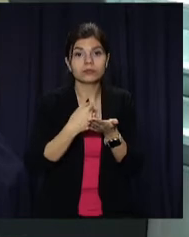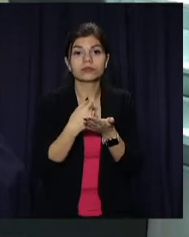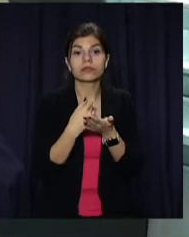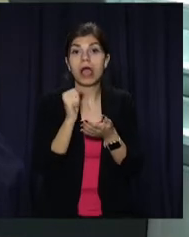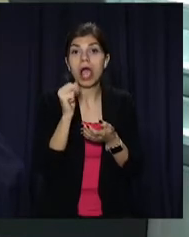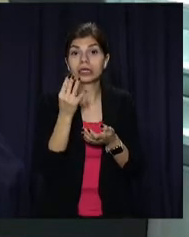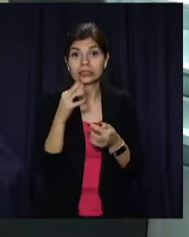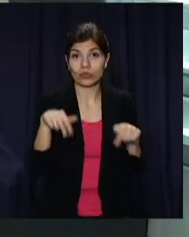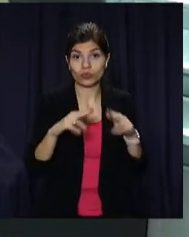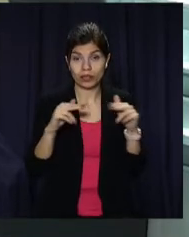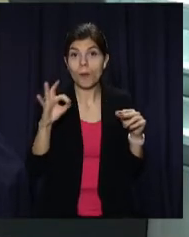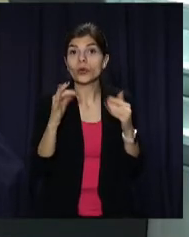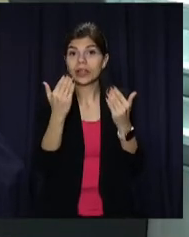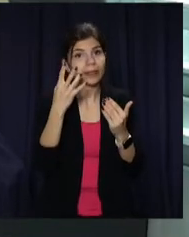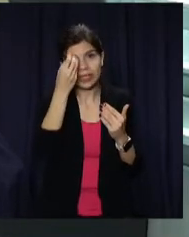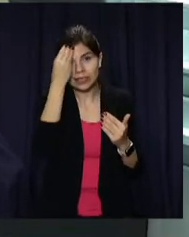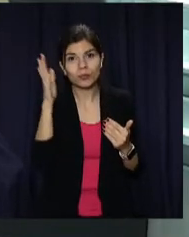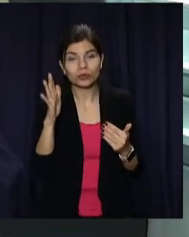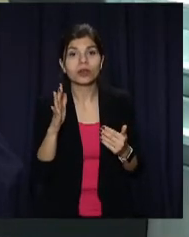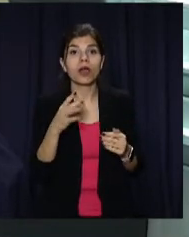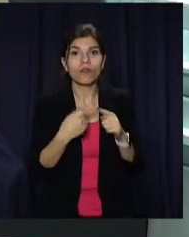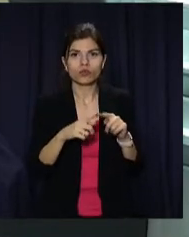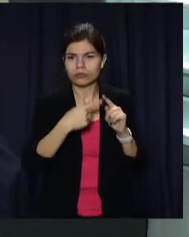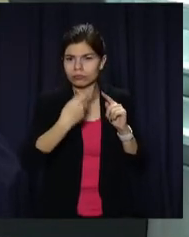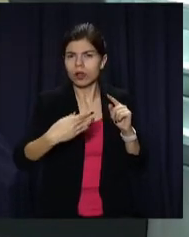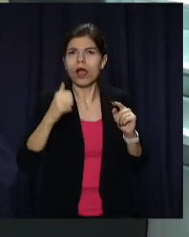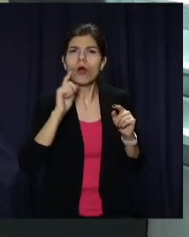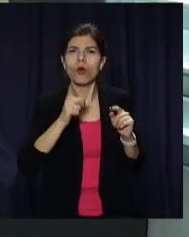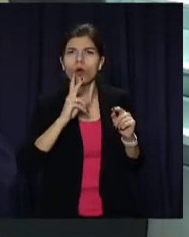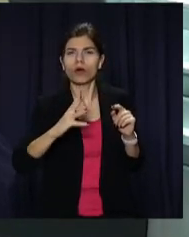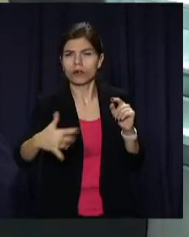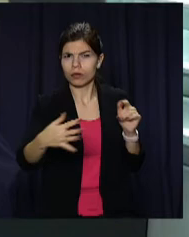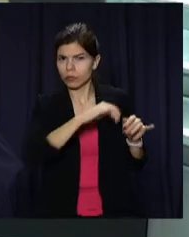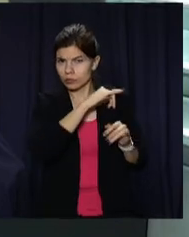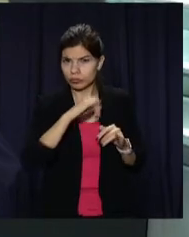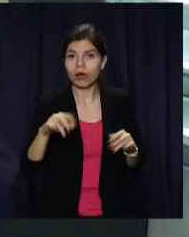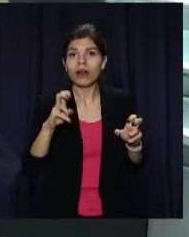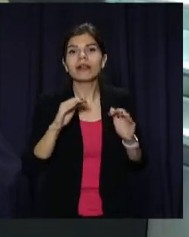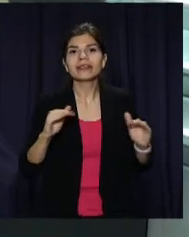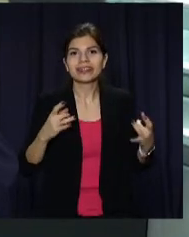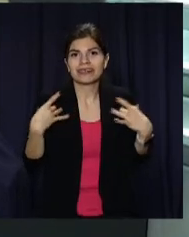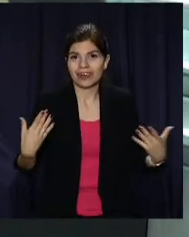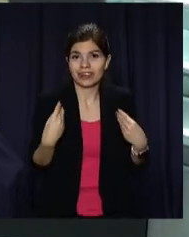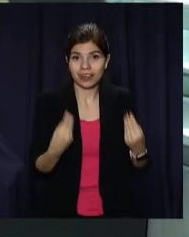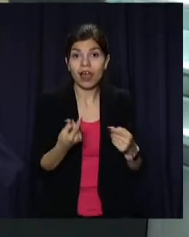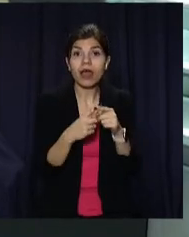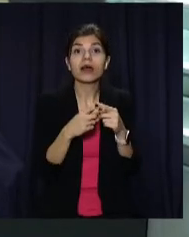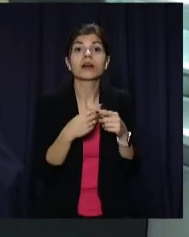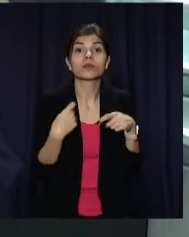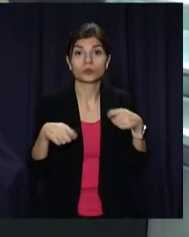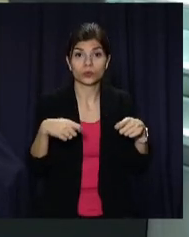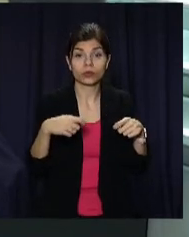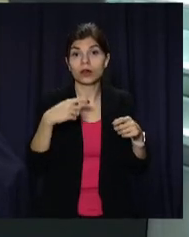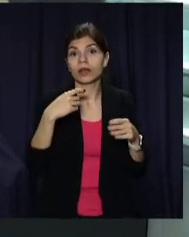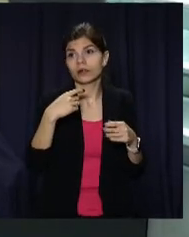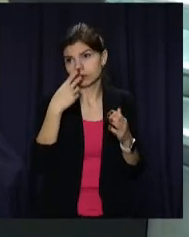акція «Миколай про тебе не забуде» проходить вже 11-й рік поспіль. Її мета – подарувати дітям свято. Цьогоріч дарунки отримують майже дві